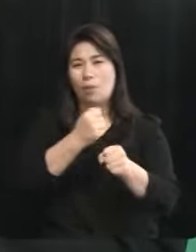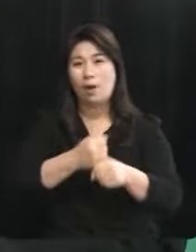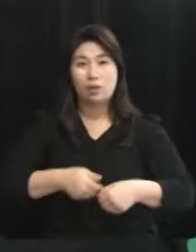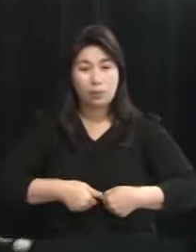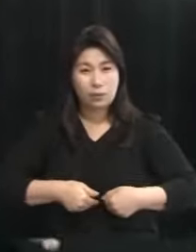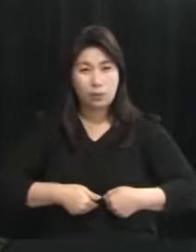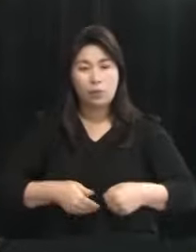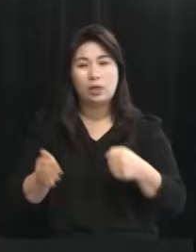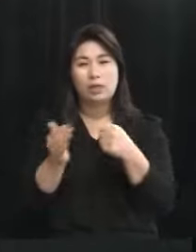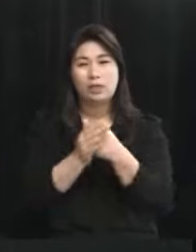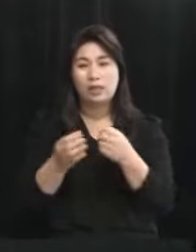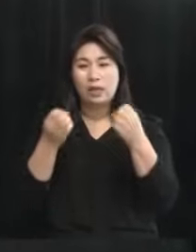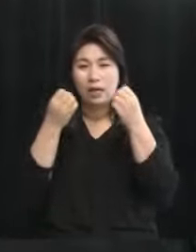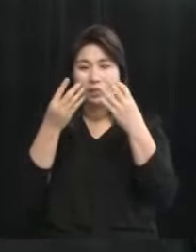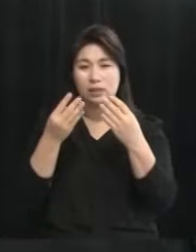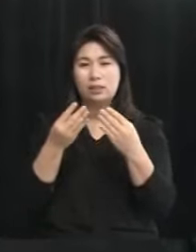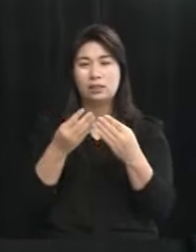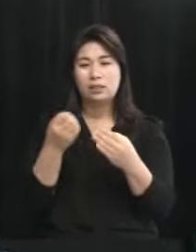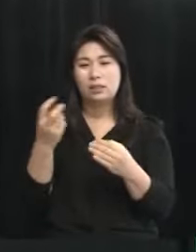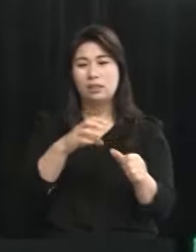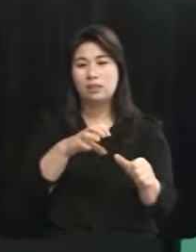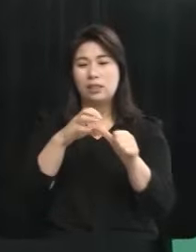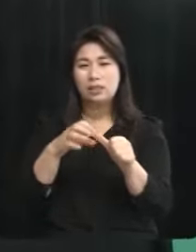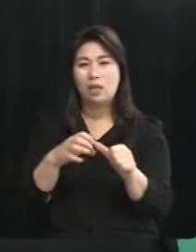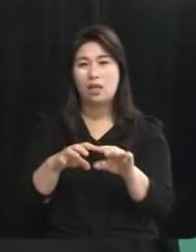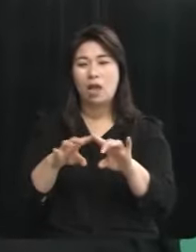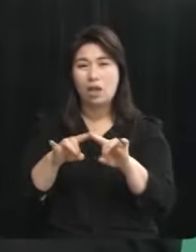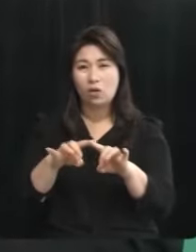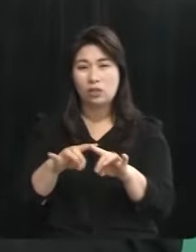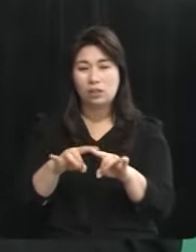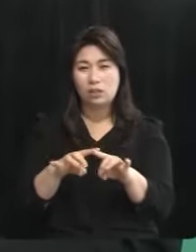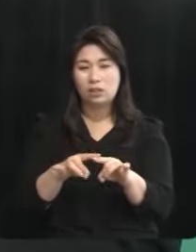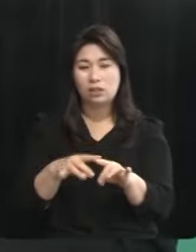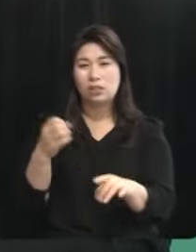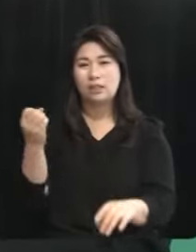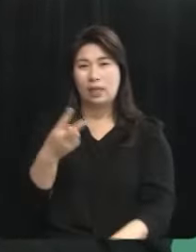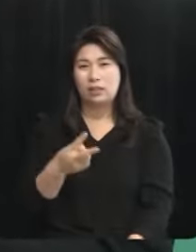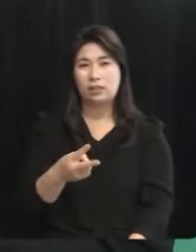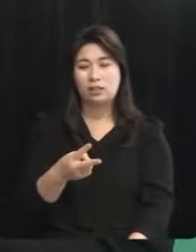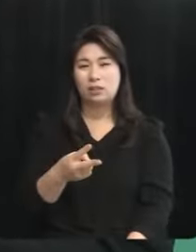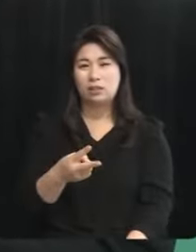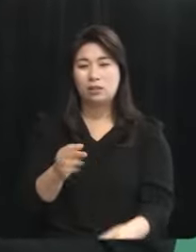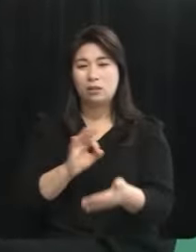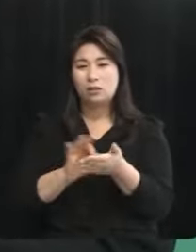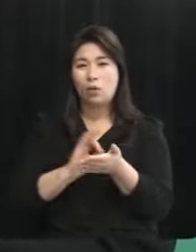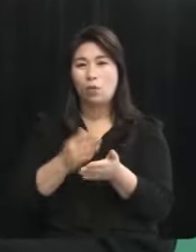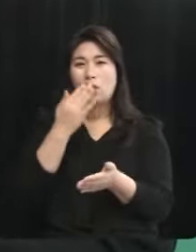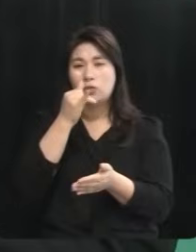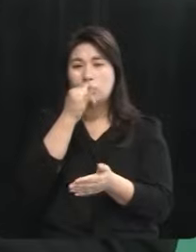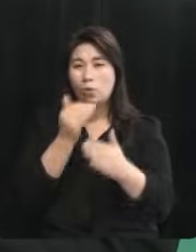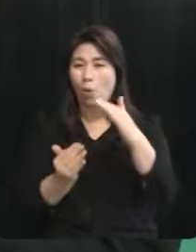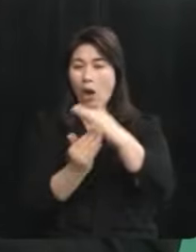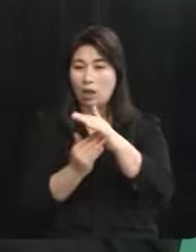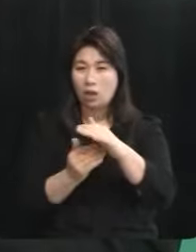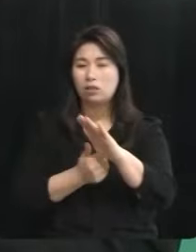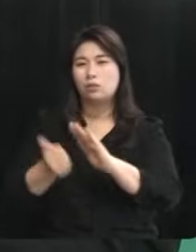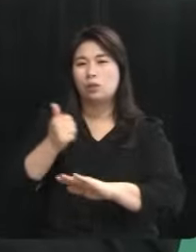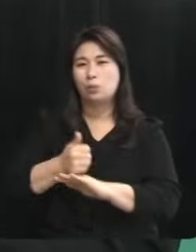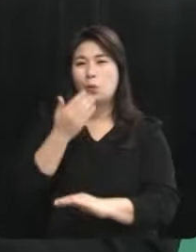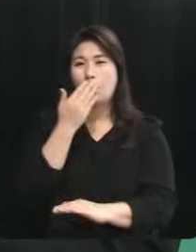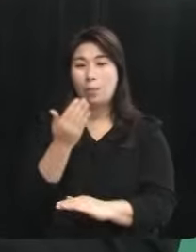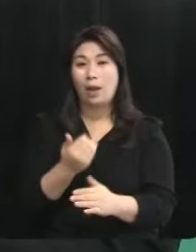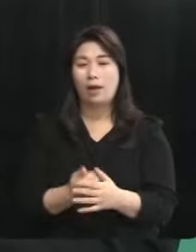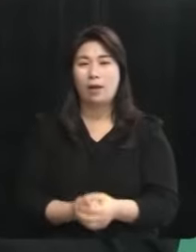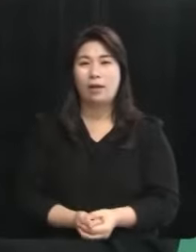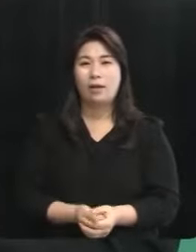그래야 신재생 에너지가 간헐적 신재생 에너지의 간헐적인 그 한계를 극복할 수 있는 거고요 그렇게 위해서는